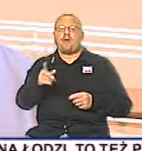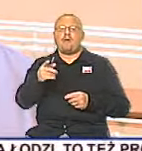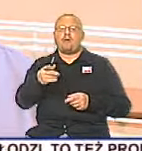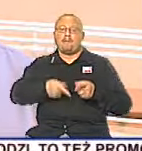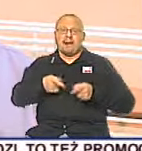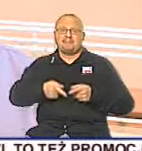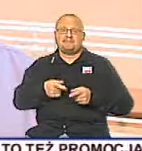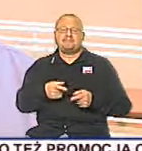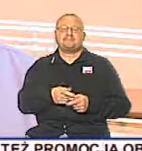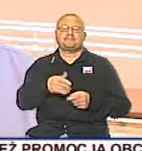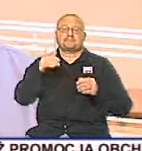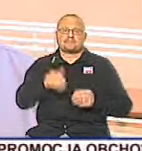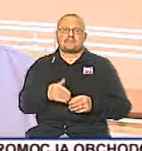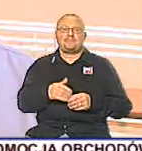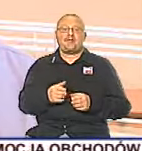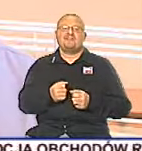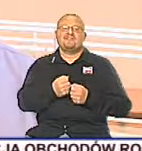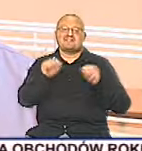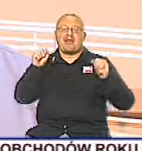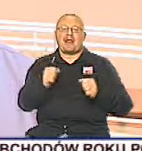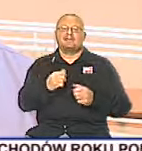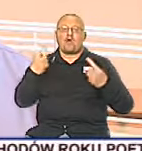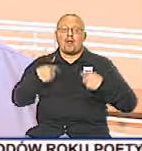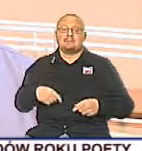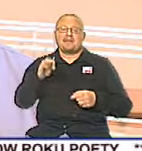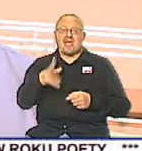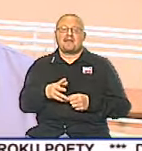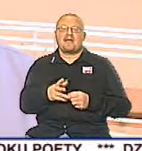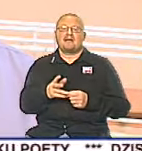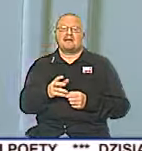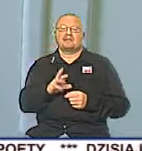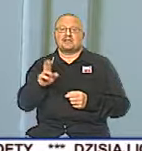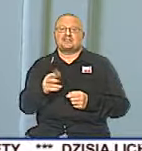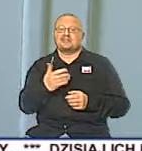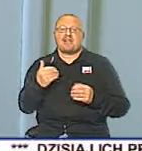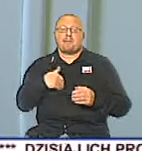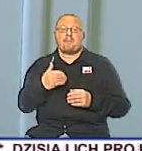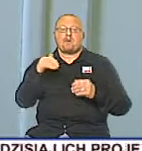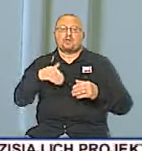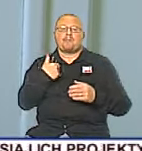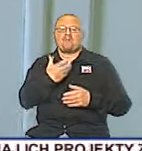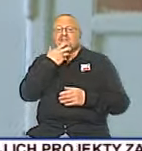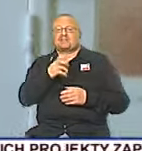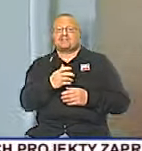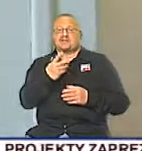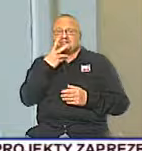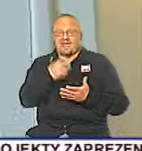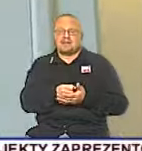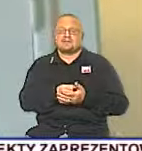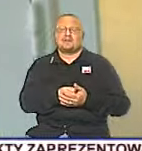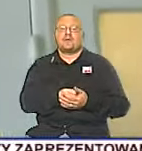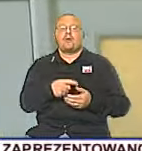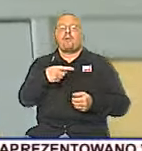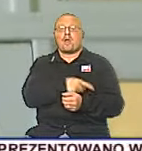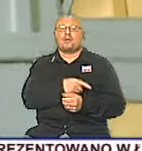wyzwalać takie mechanizmy w organizmie, które przedtem nie były w ogóle ujawnione. Trójce lekarzy, którym prokuratura